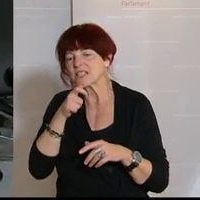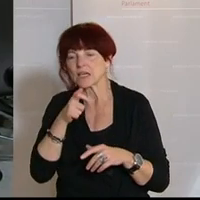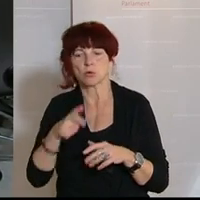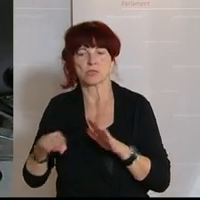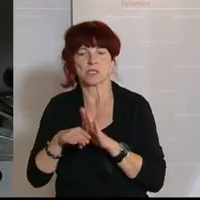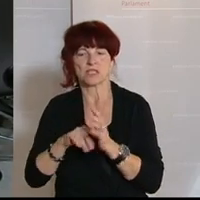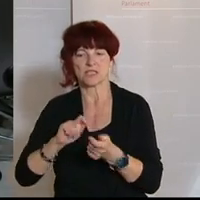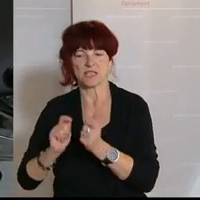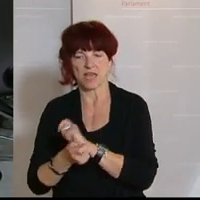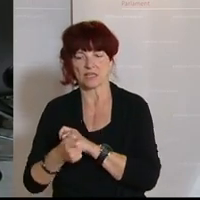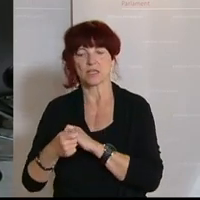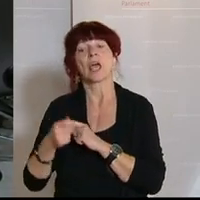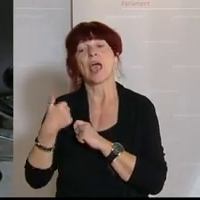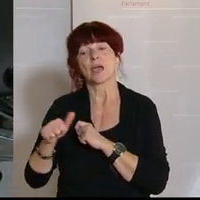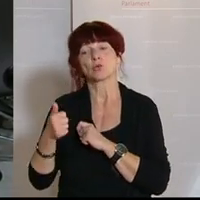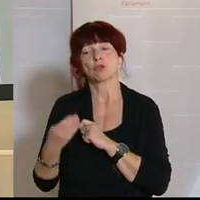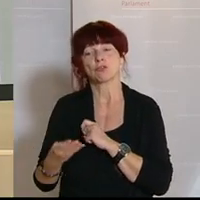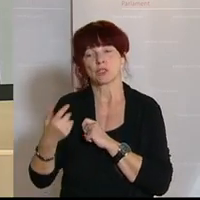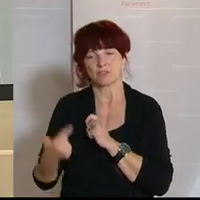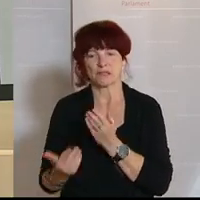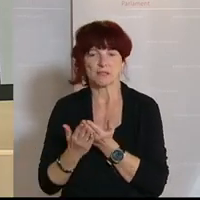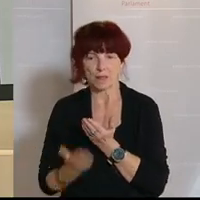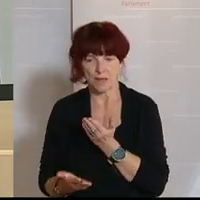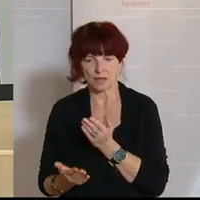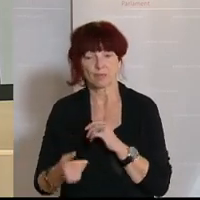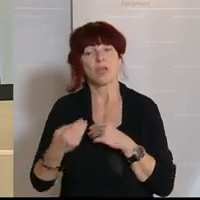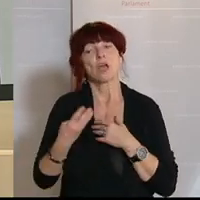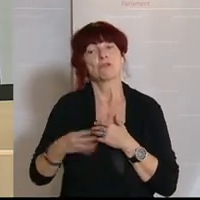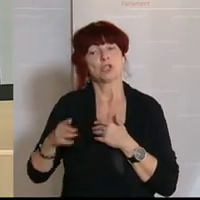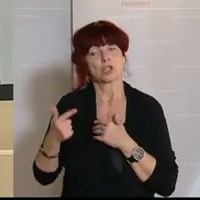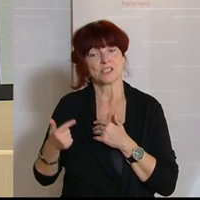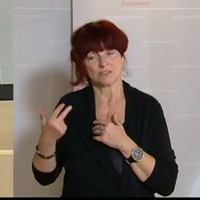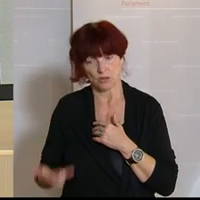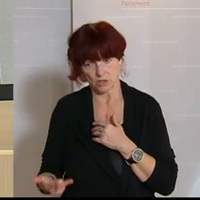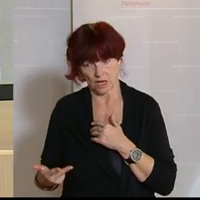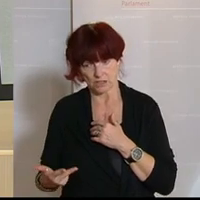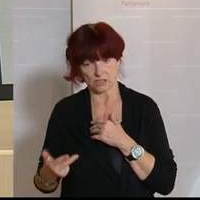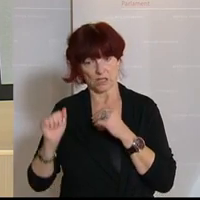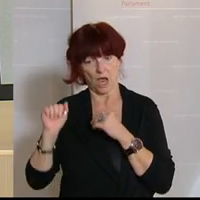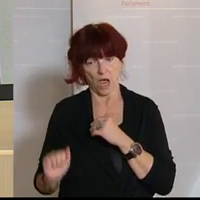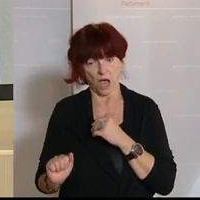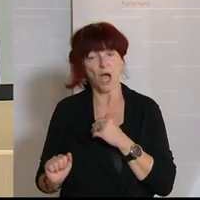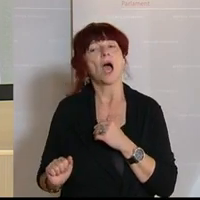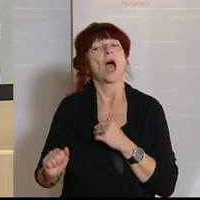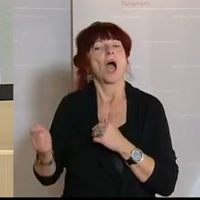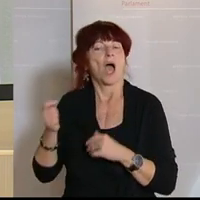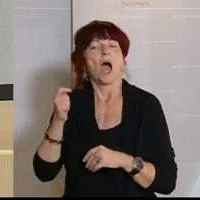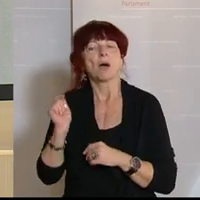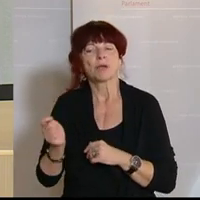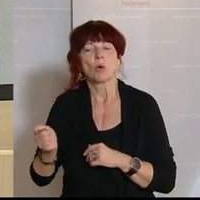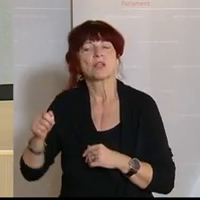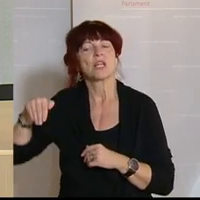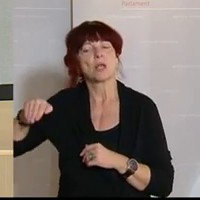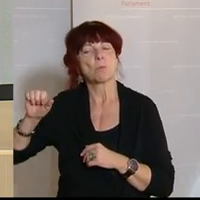124 der Beilagen. 432a der Abgeordneten Josef Muchitsch, Kolleginnen und Kollegen,